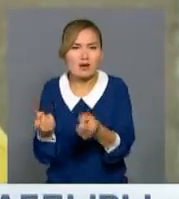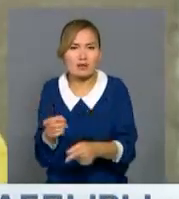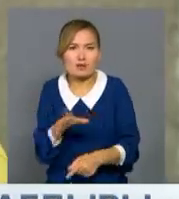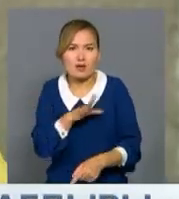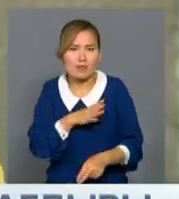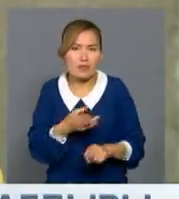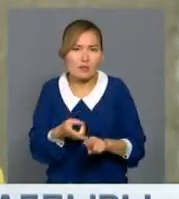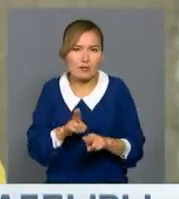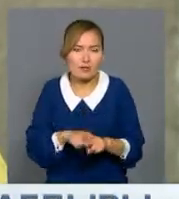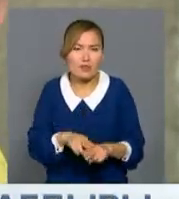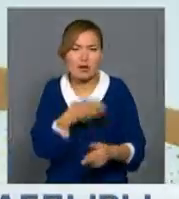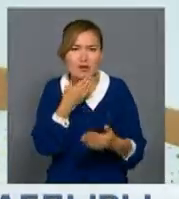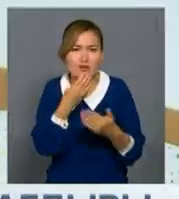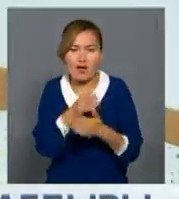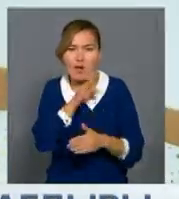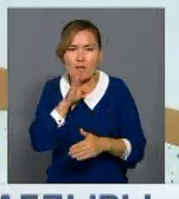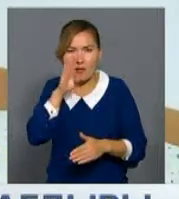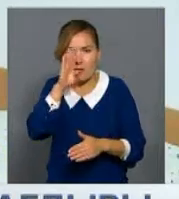тер сайын алып кеткен.